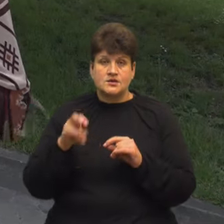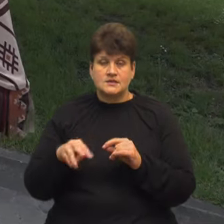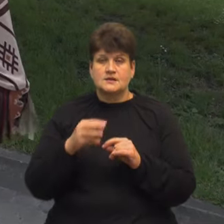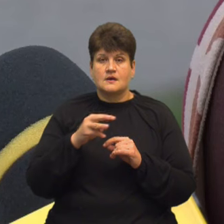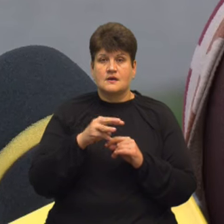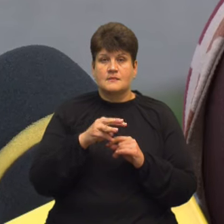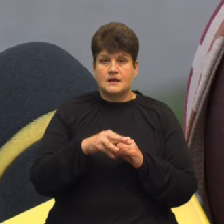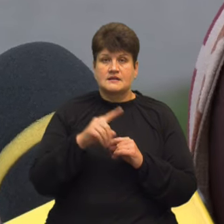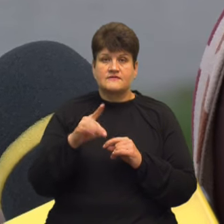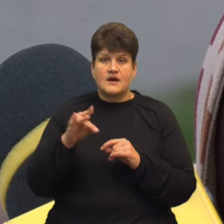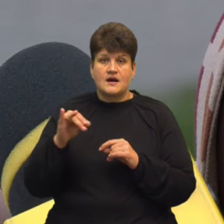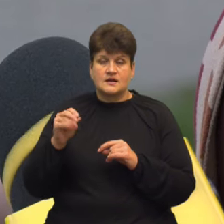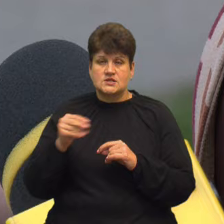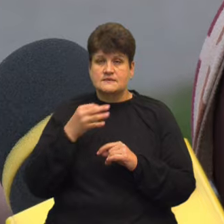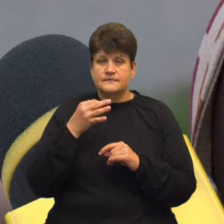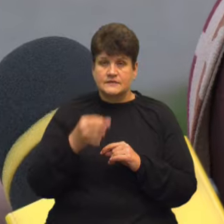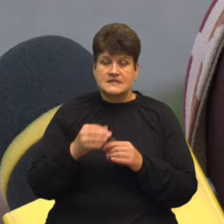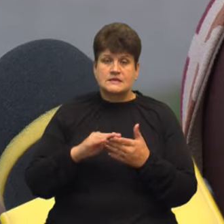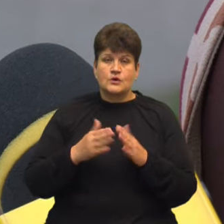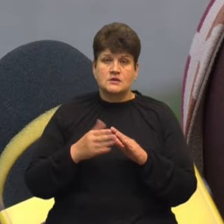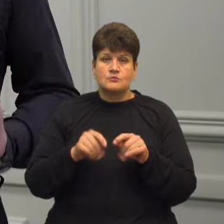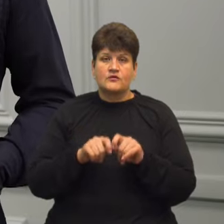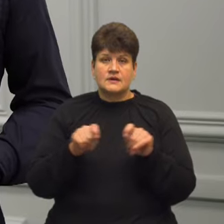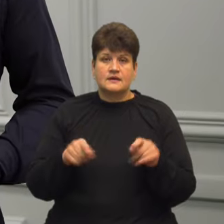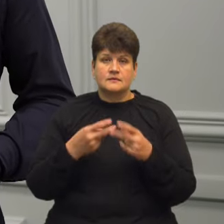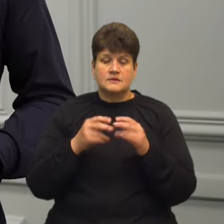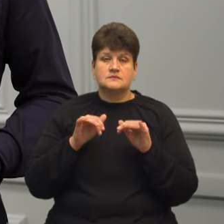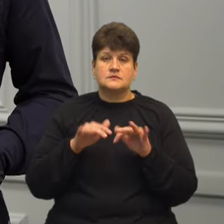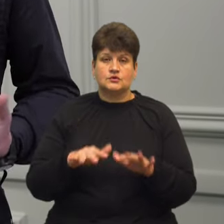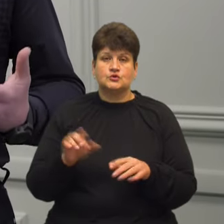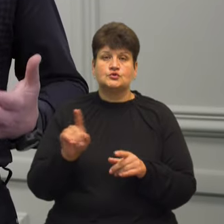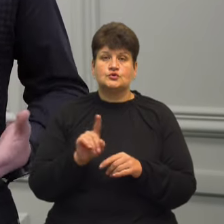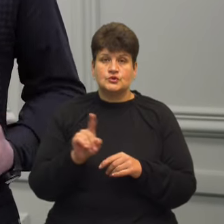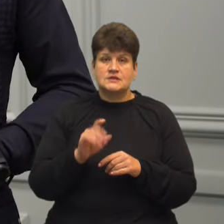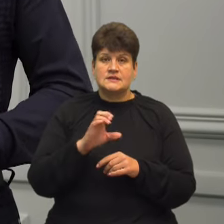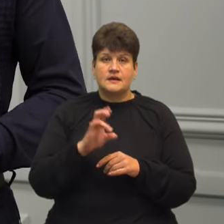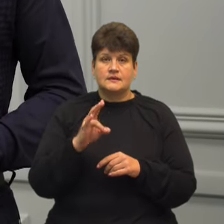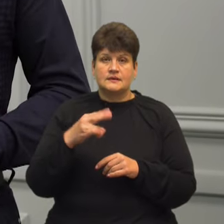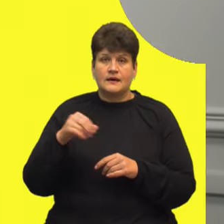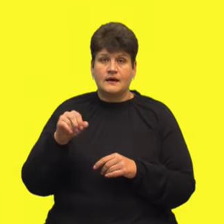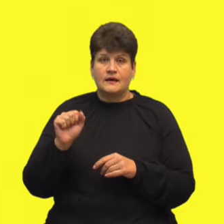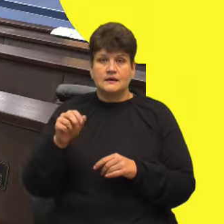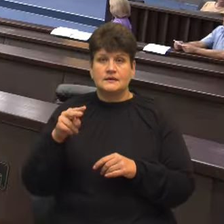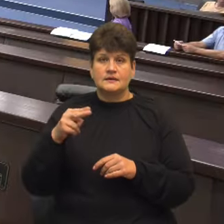повідомила Ситуацію про відкриття кримінального провадження щодо Сергія Надала не коментуватимуть